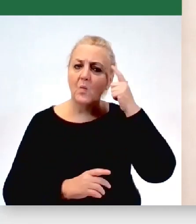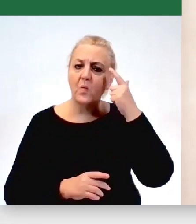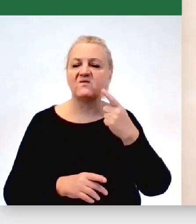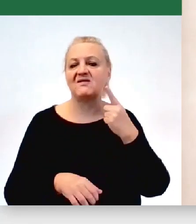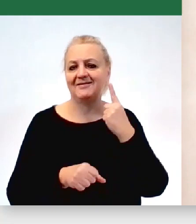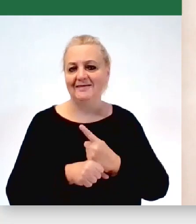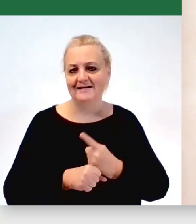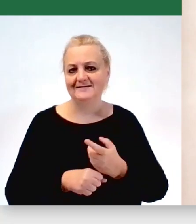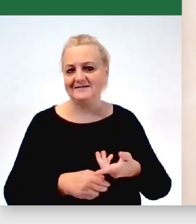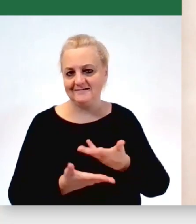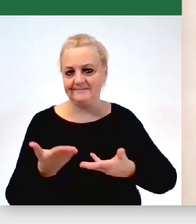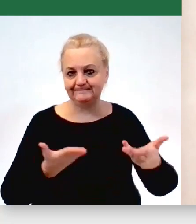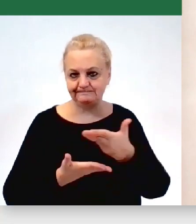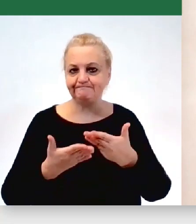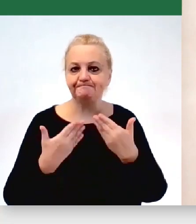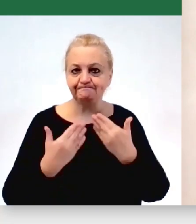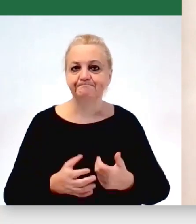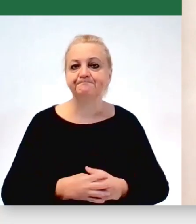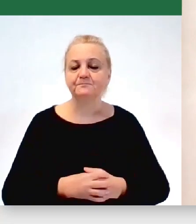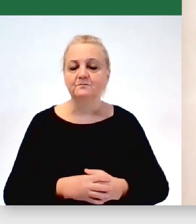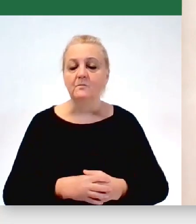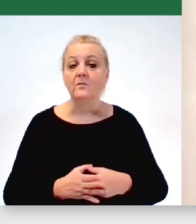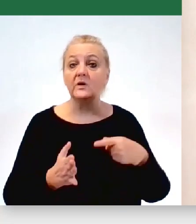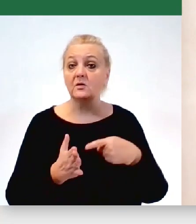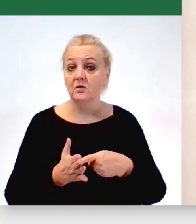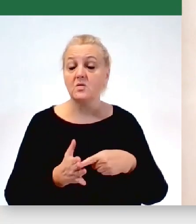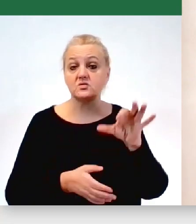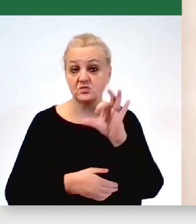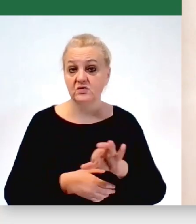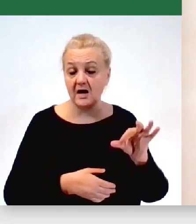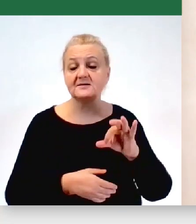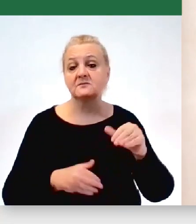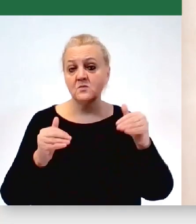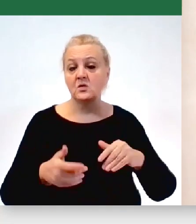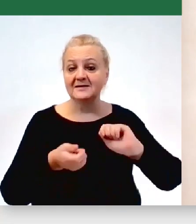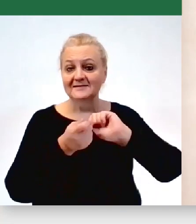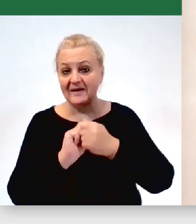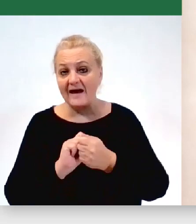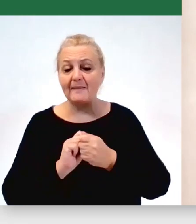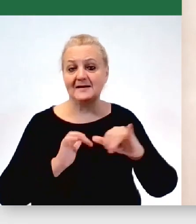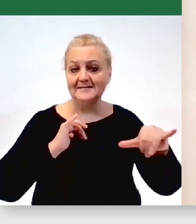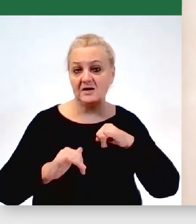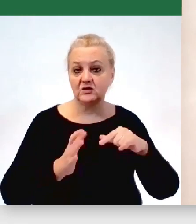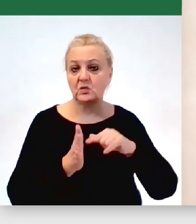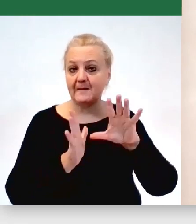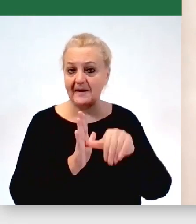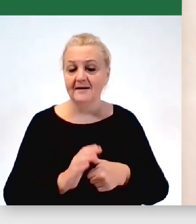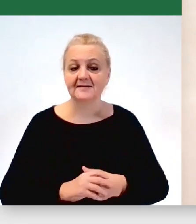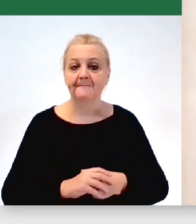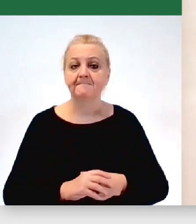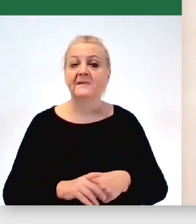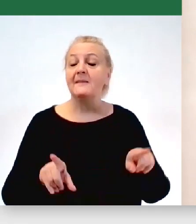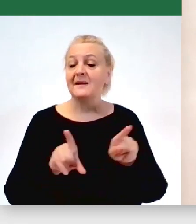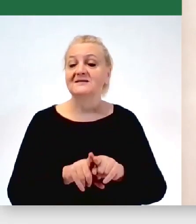podejmowane. I to jest szansa na przebudowę zarządzania miastem, i też